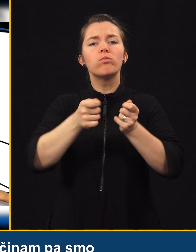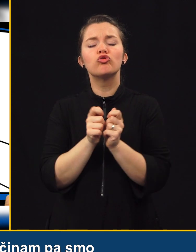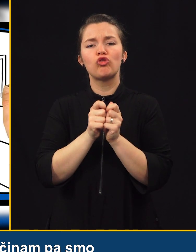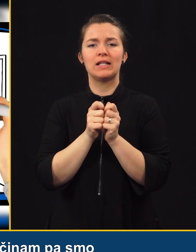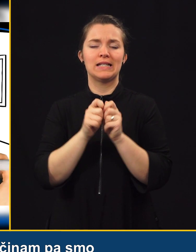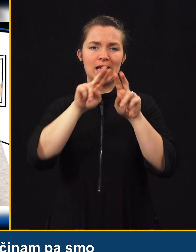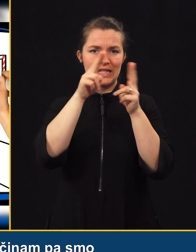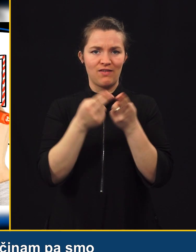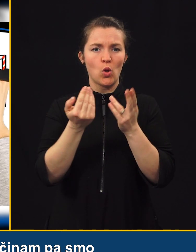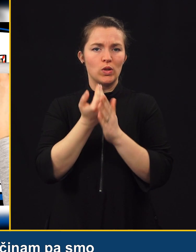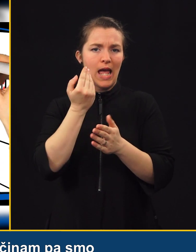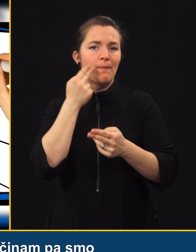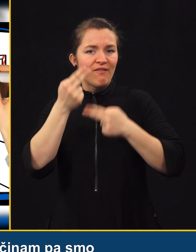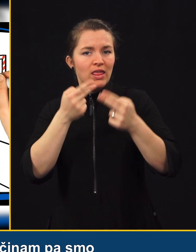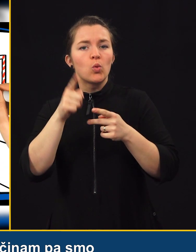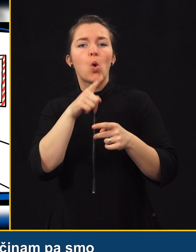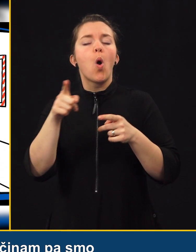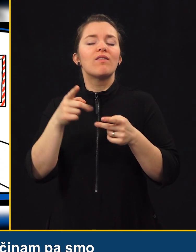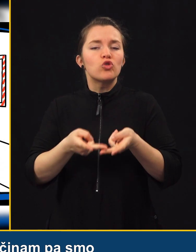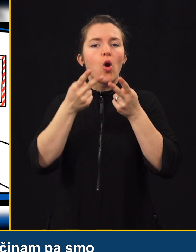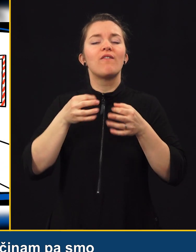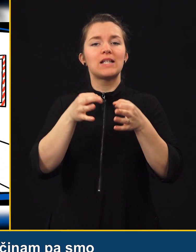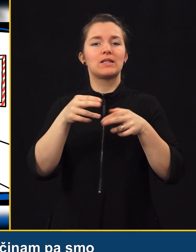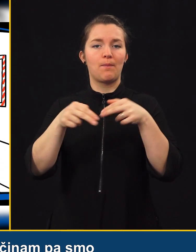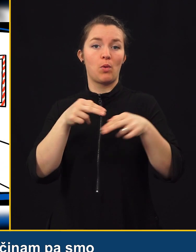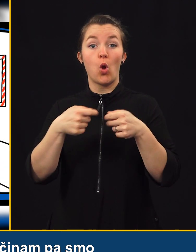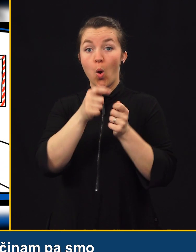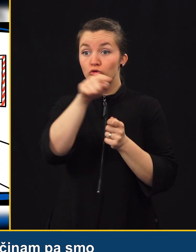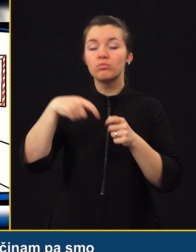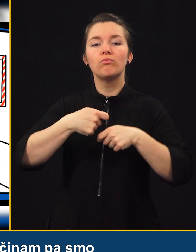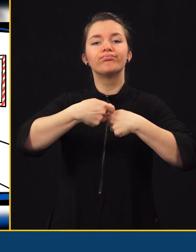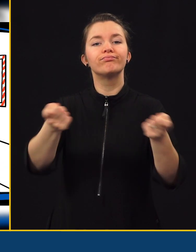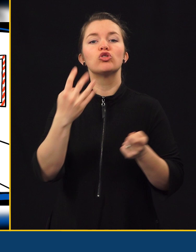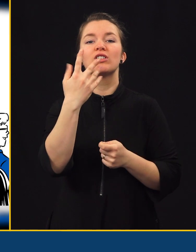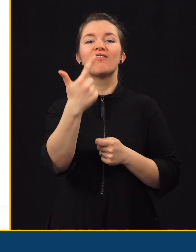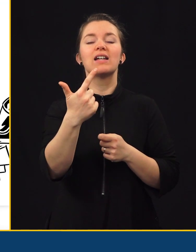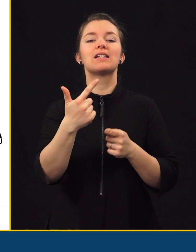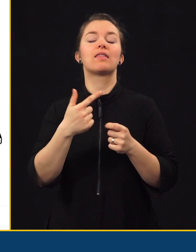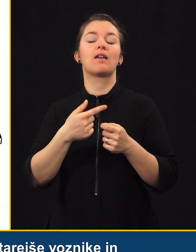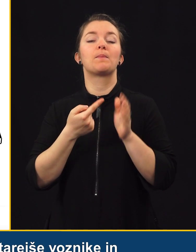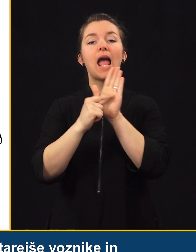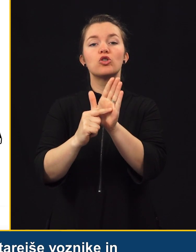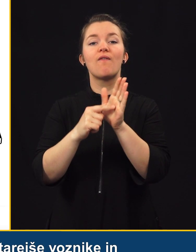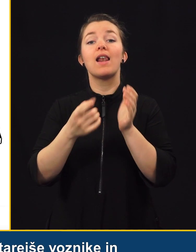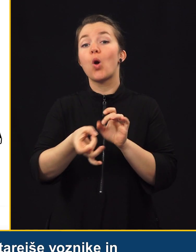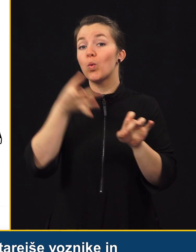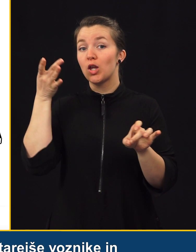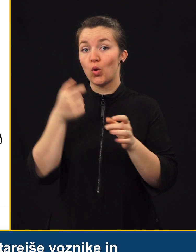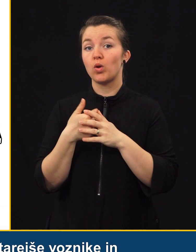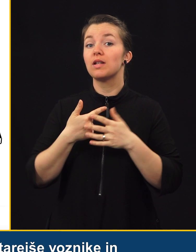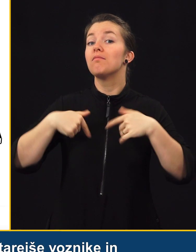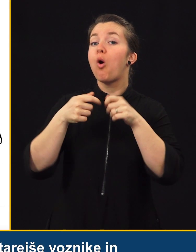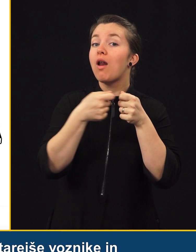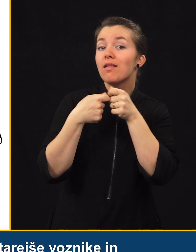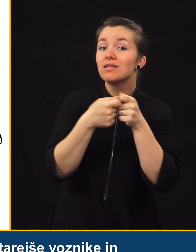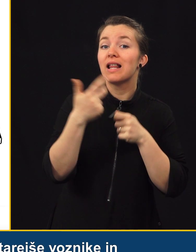ozgojo v cesnem prometu. Občinam pa smo razdelili tudi 24 prikazovalnikov hitrosti. Organizirali smo 33